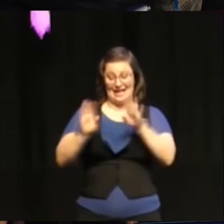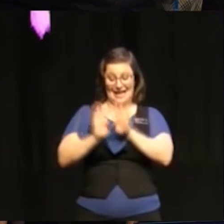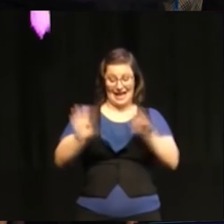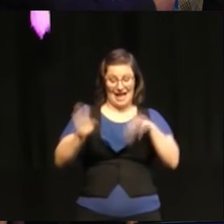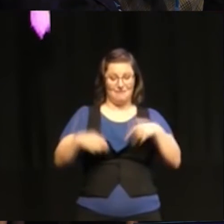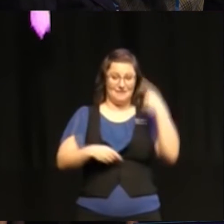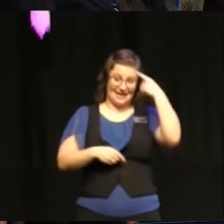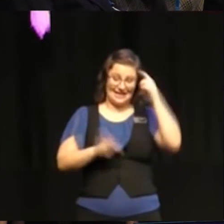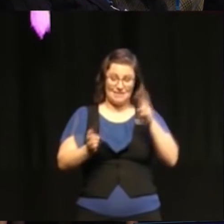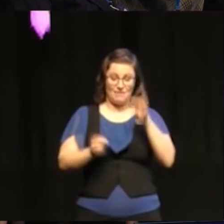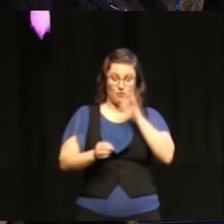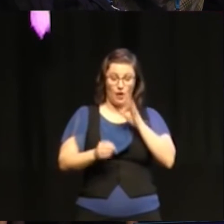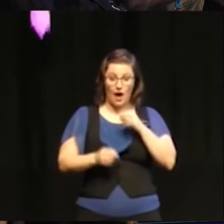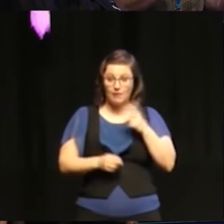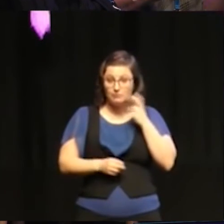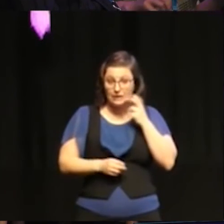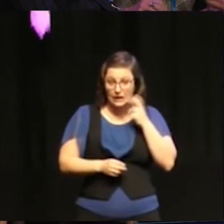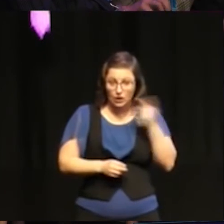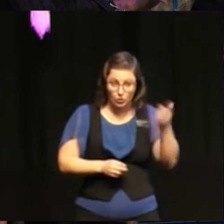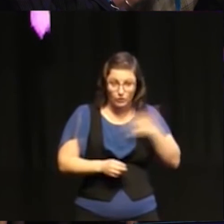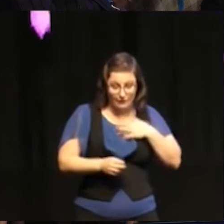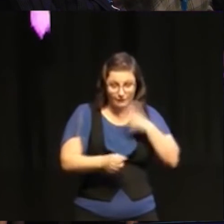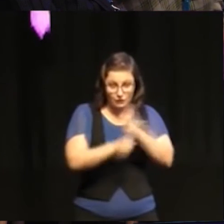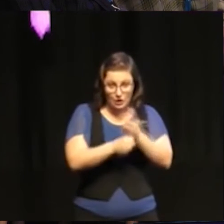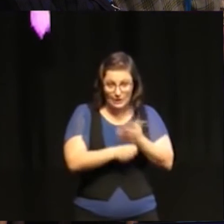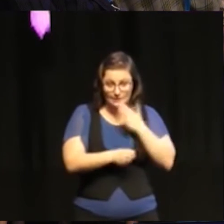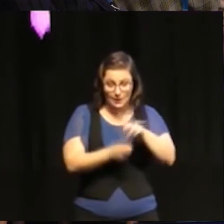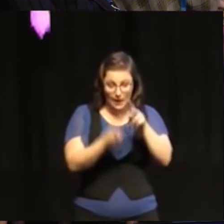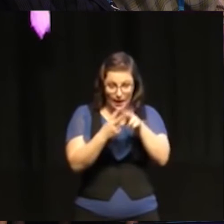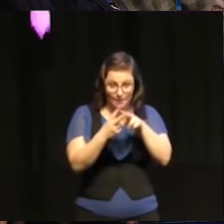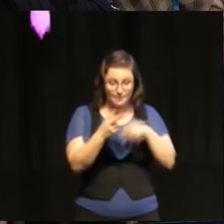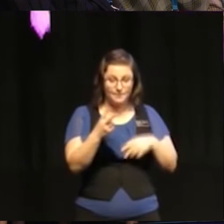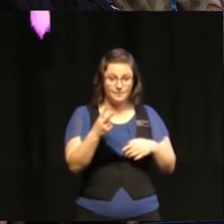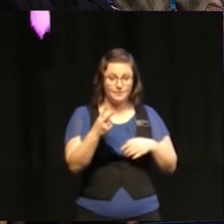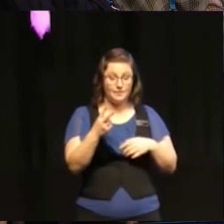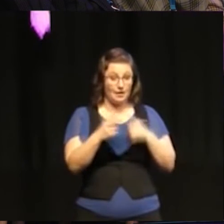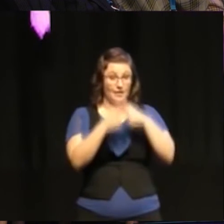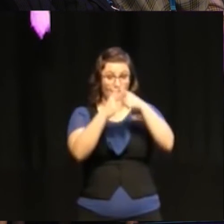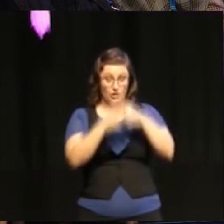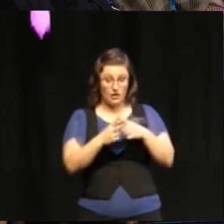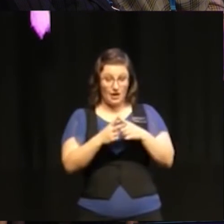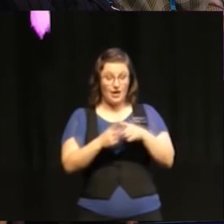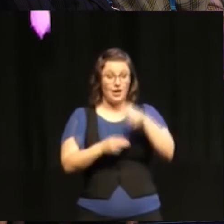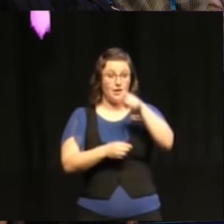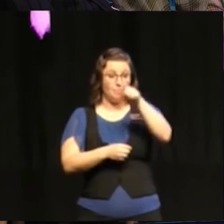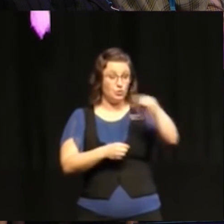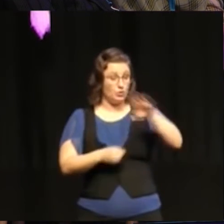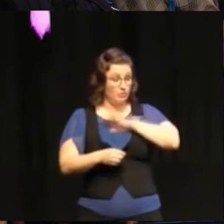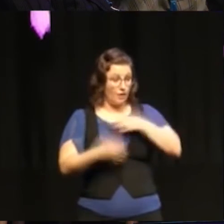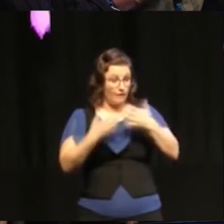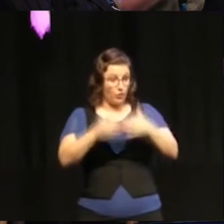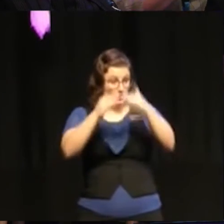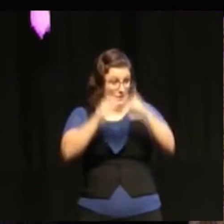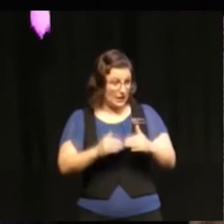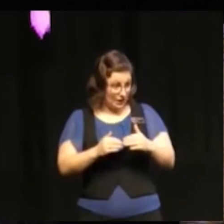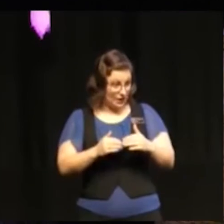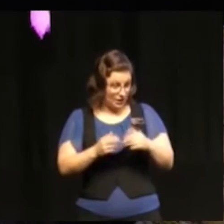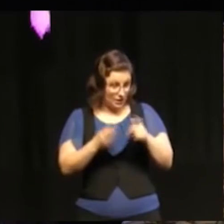Ja Birgitte vill du försöka ge dig på The end is first persons with disabilities right Yeah